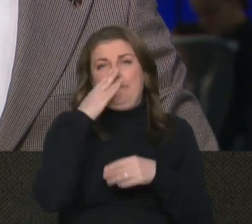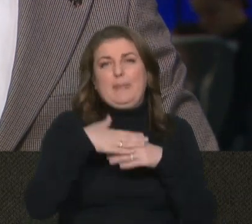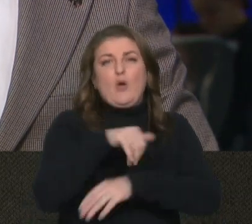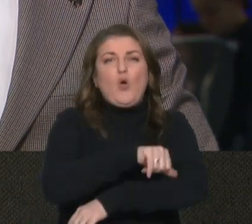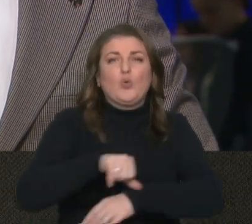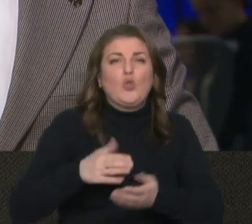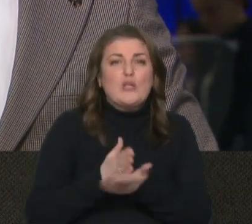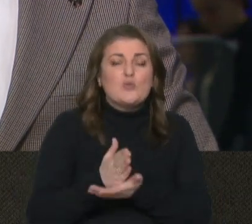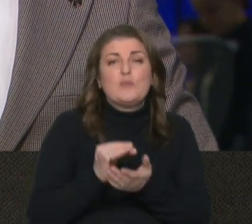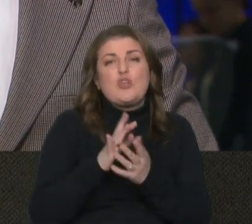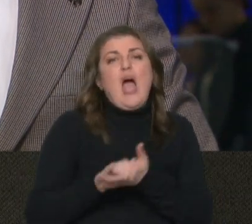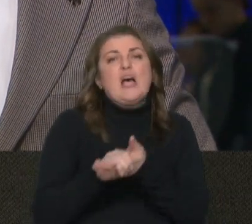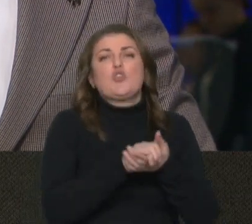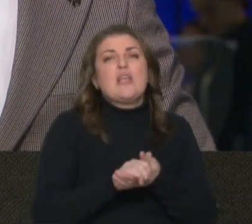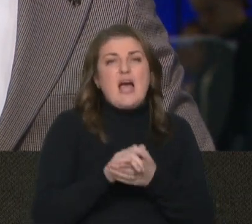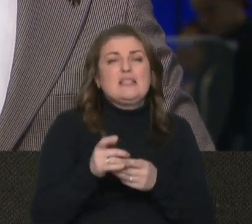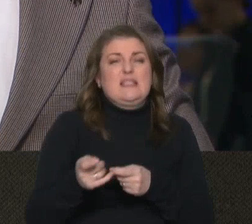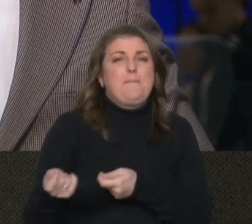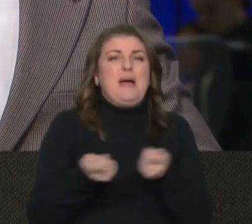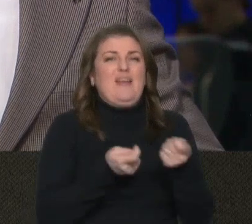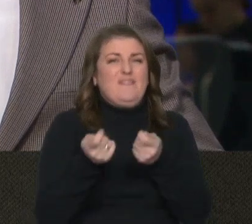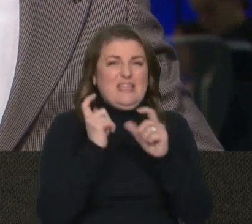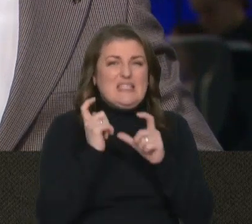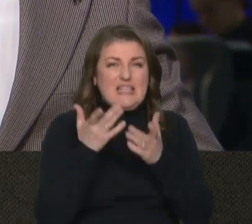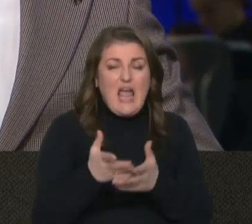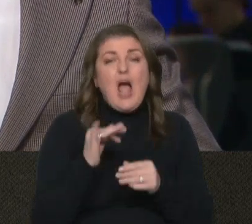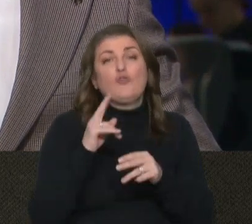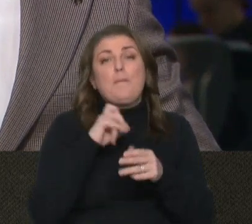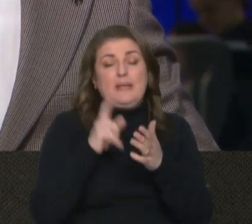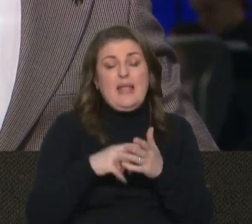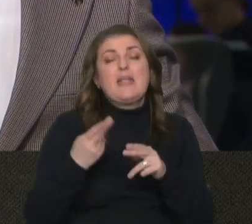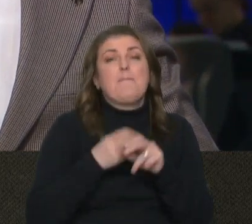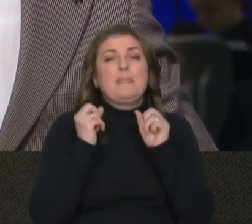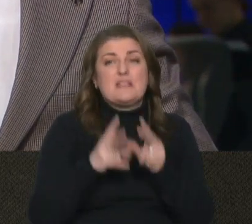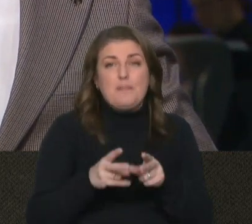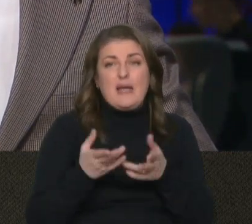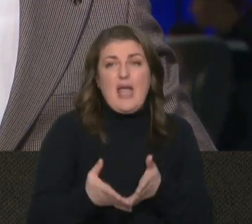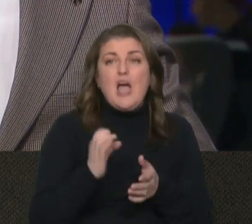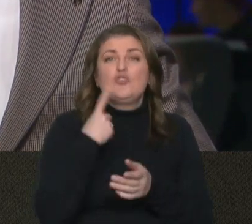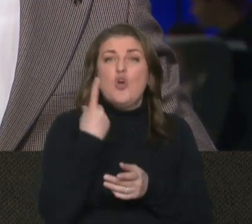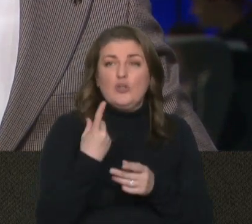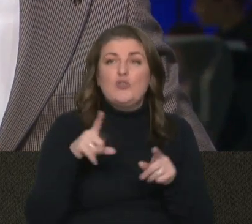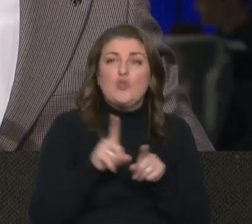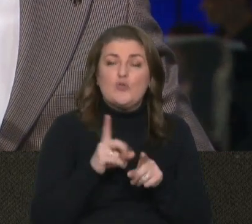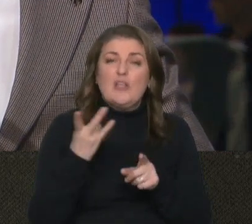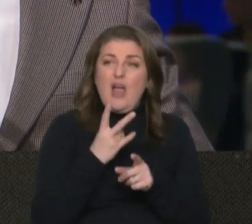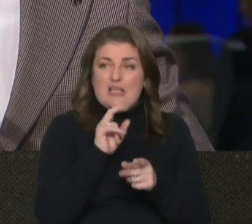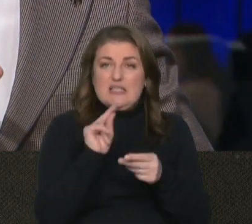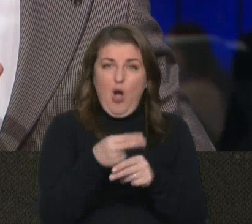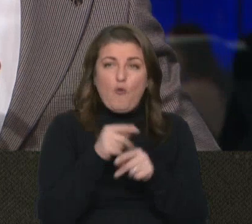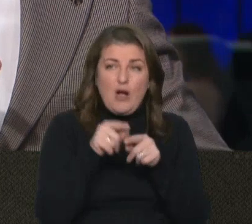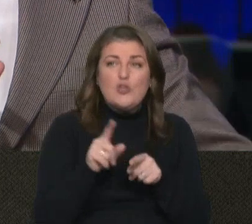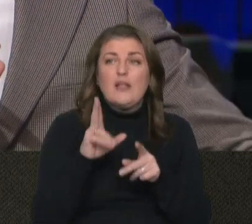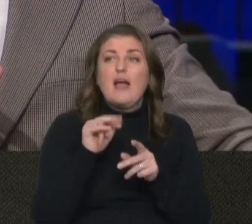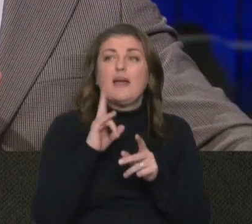чи асоціації перевізників, але також питання безпеки. І ще одне, що тут також слід зауважити, що,